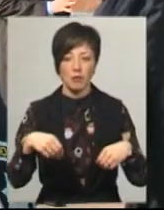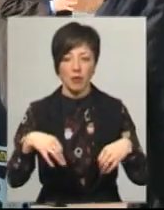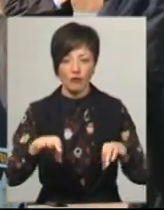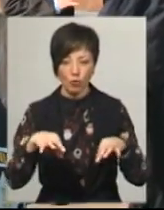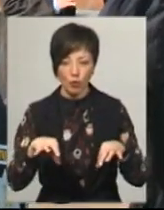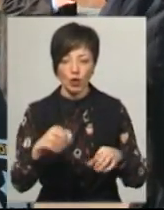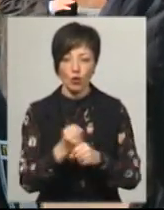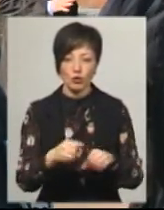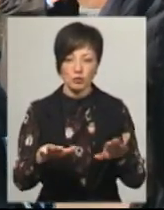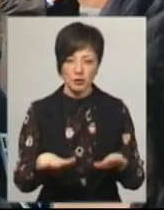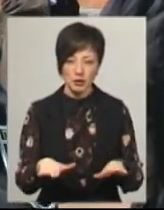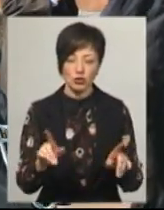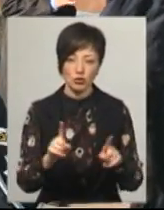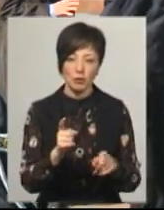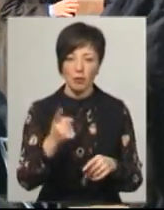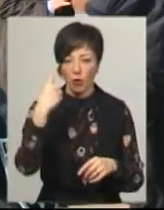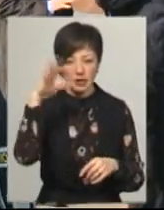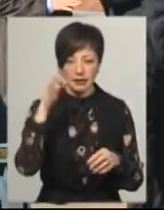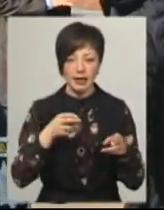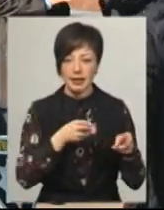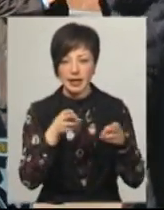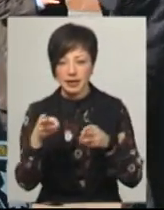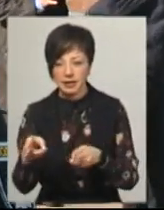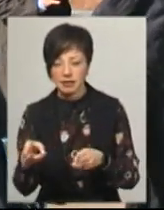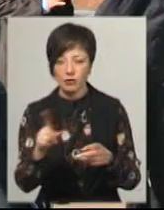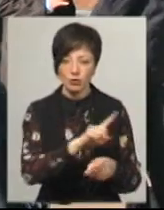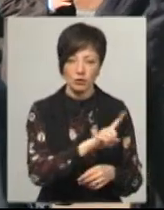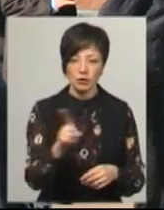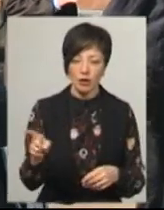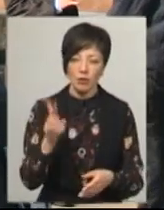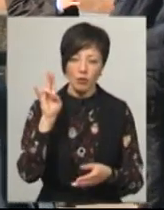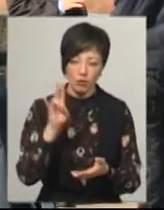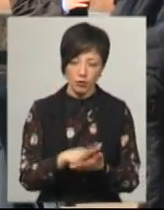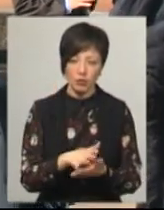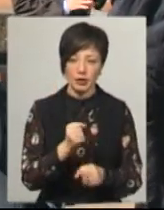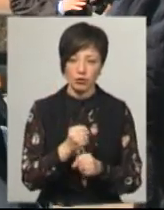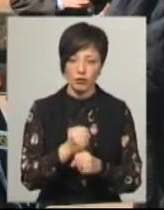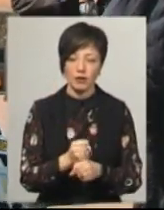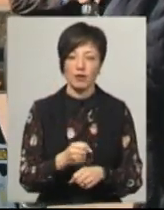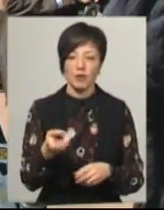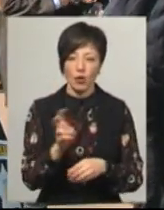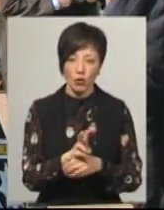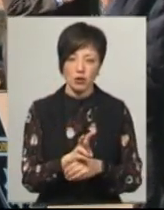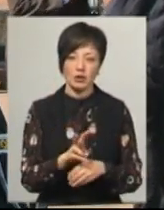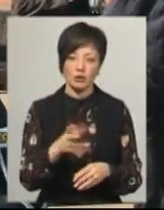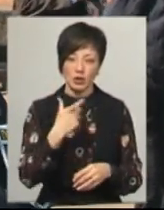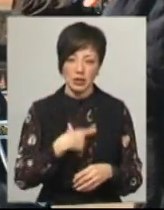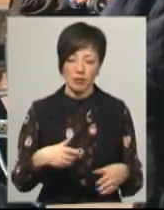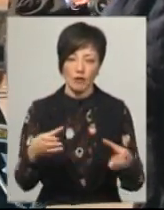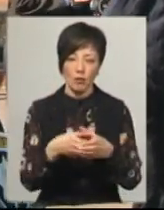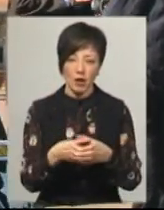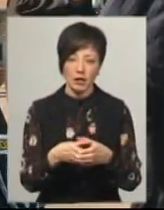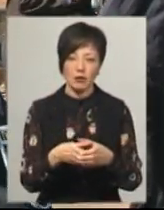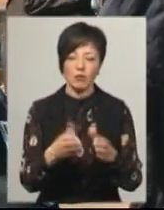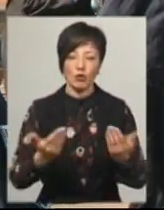даємо робоче місце, щоб він поліцейський не їздив, відділок поліції і так далі. Він постійно працював, на роботу приходив до себе в громаду,